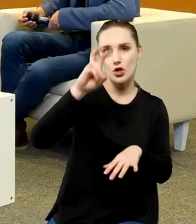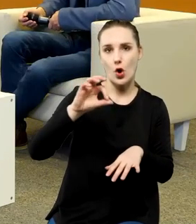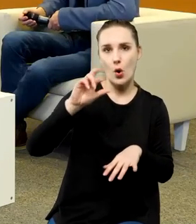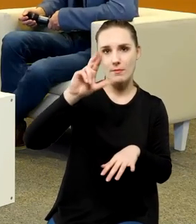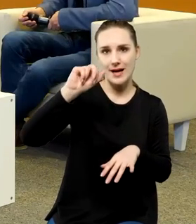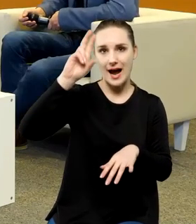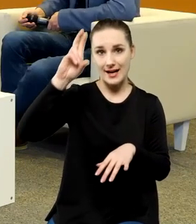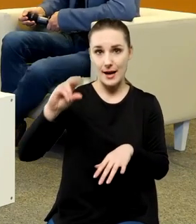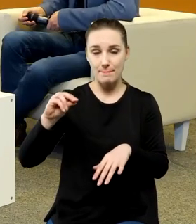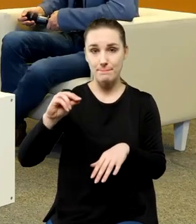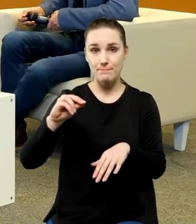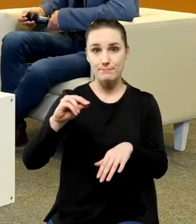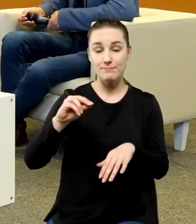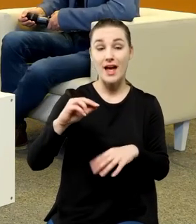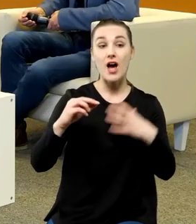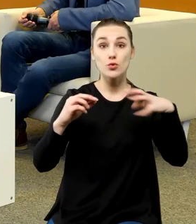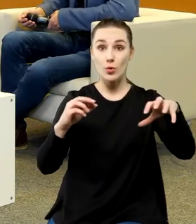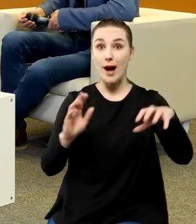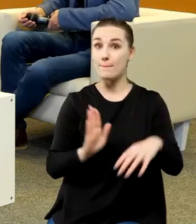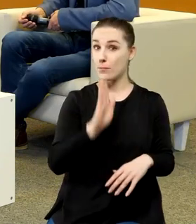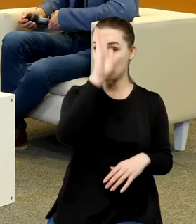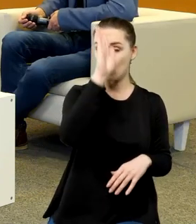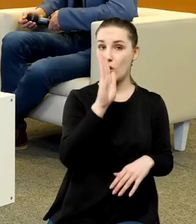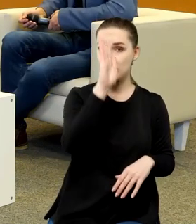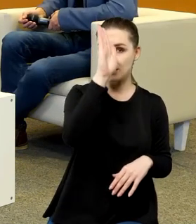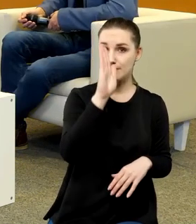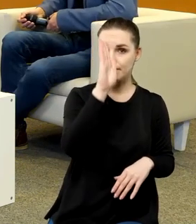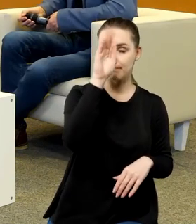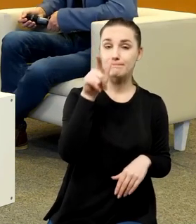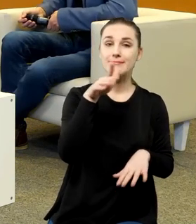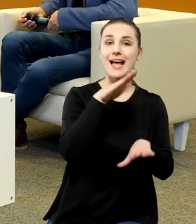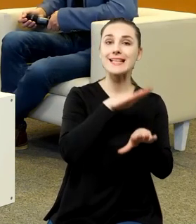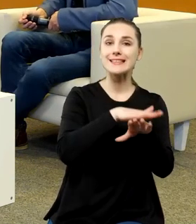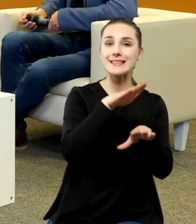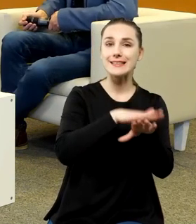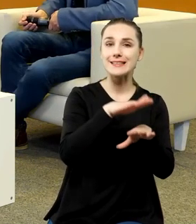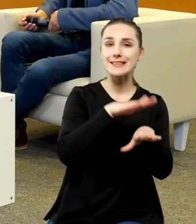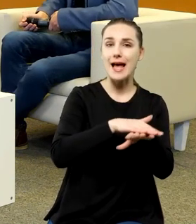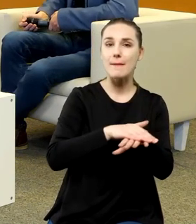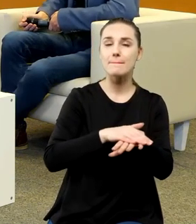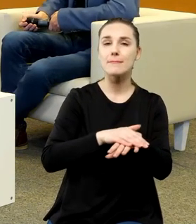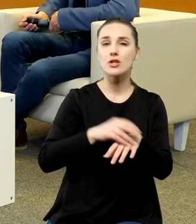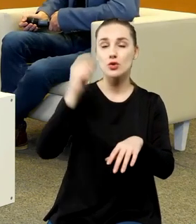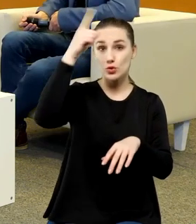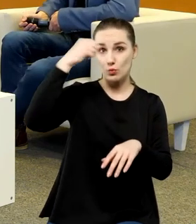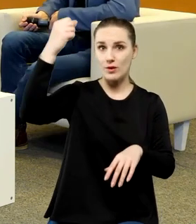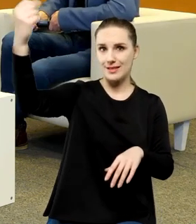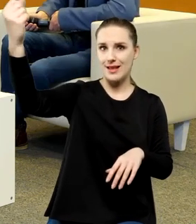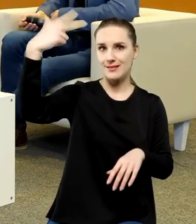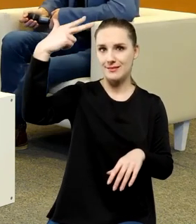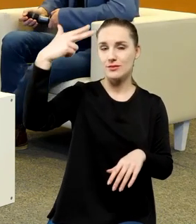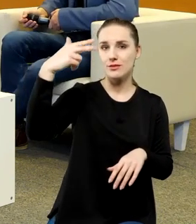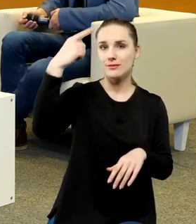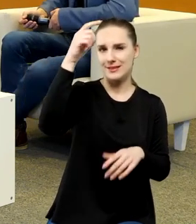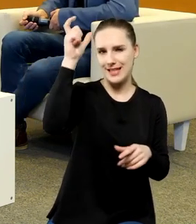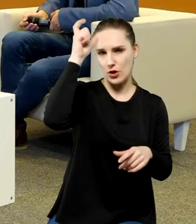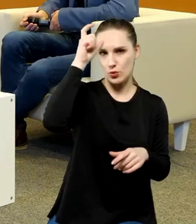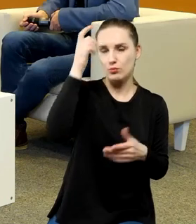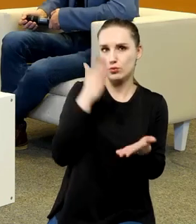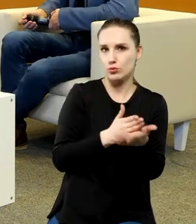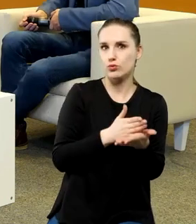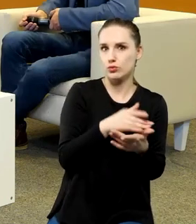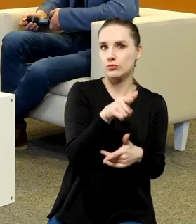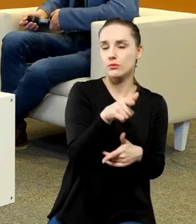część północną, gdzie już system heliocentryczny, tym, że oczywiście ten w dojrzalszej postaci